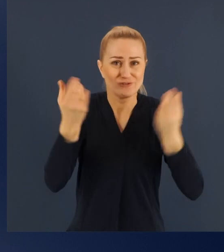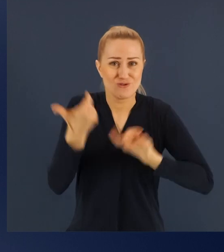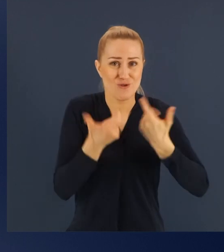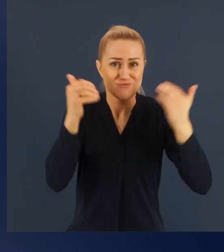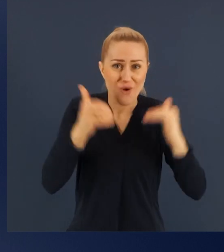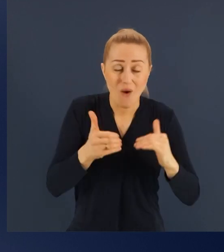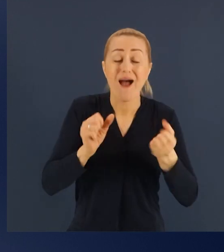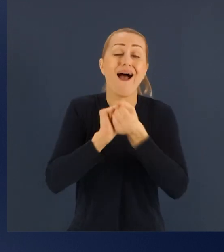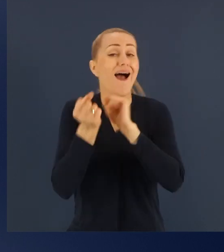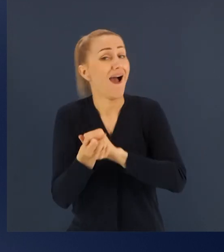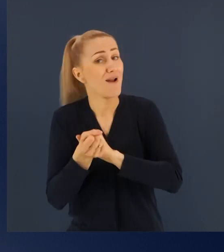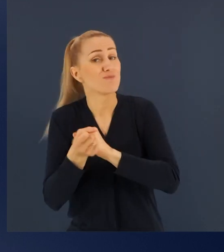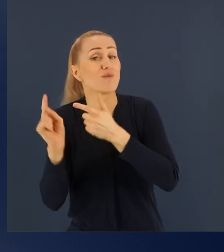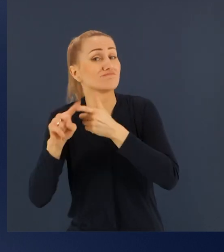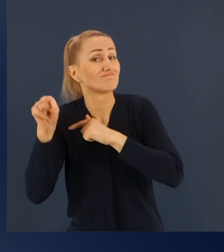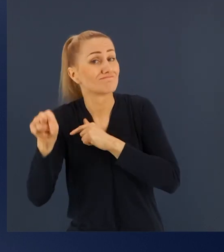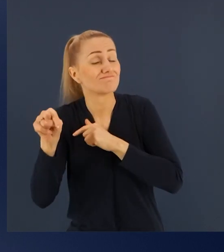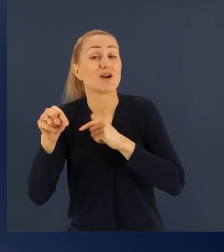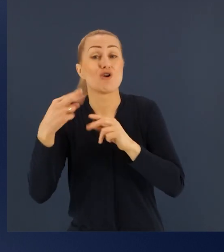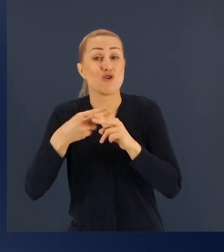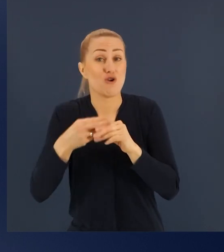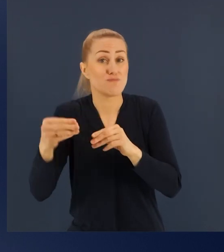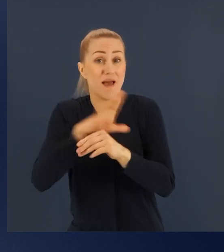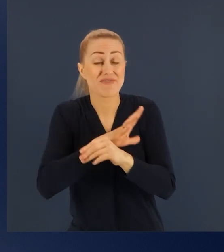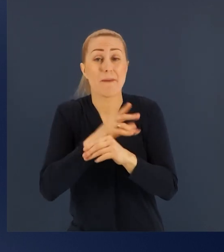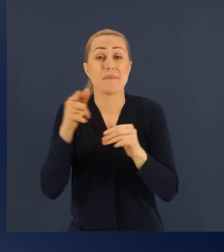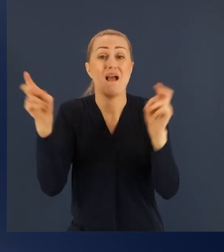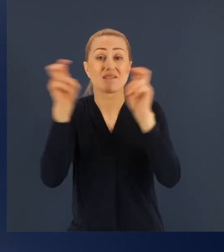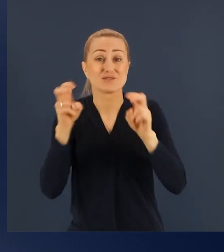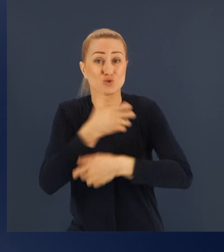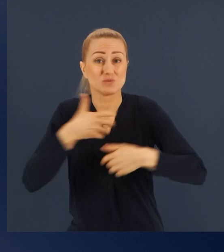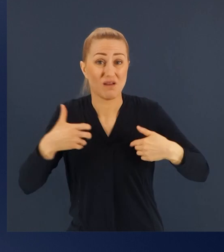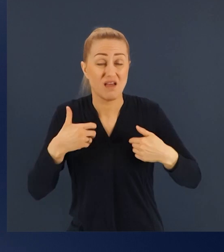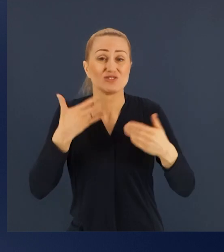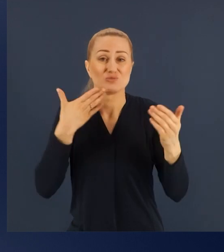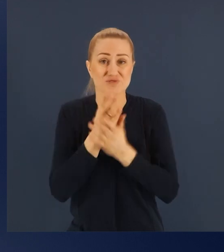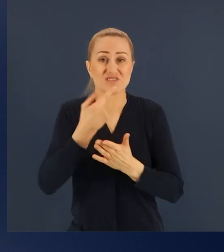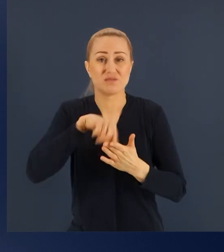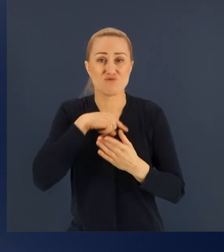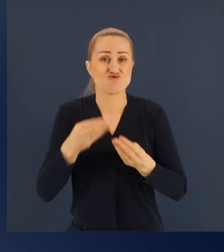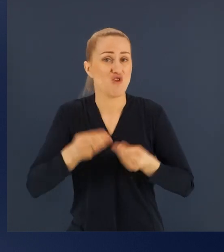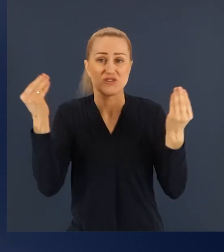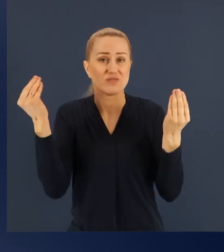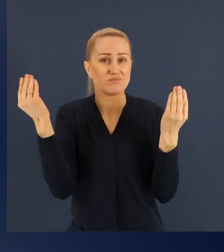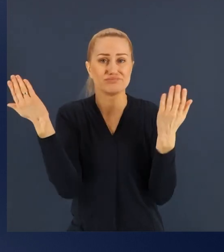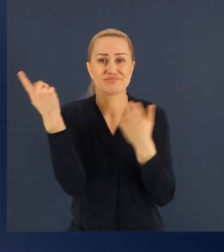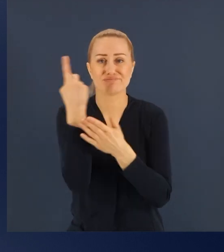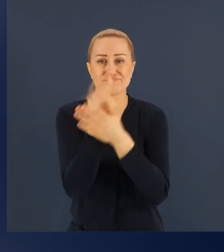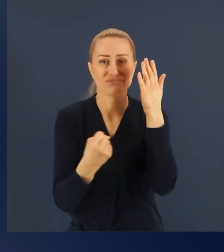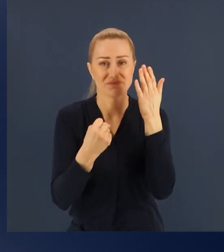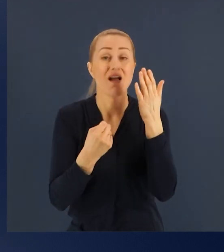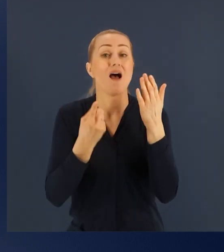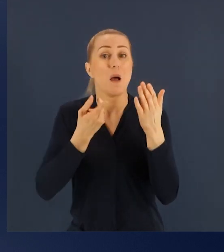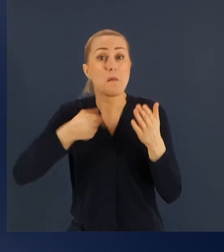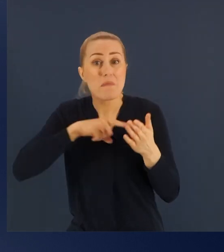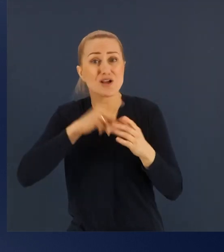gospodarczy cofnie nas rozwojowo i my, społeczeństwo, które od 30 lat próbuje się dorobić czegoś